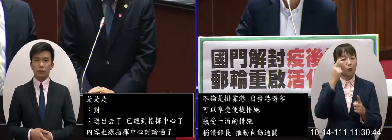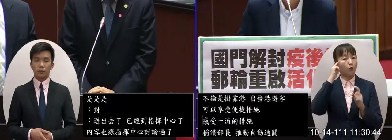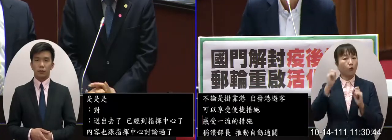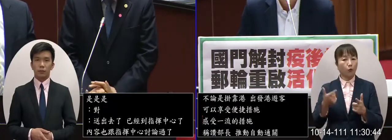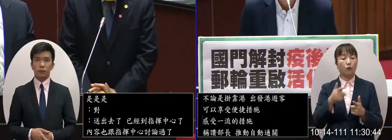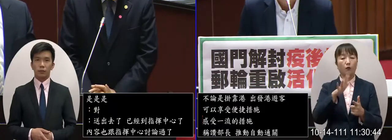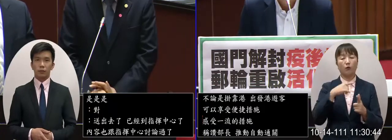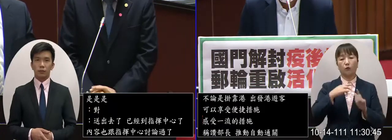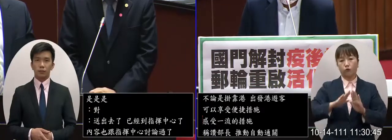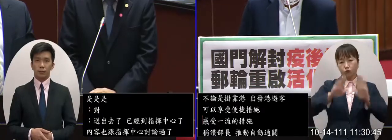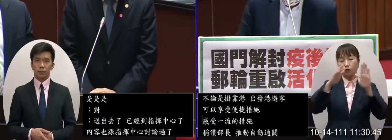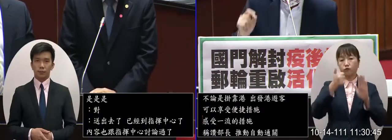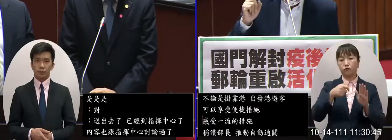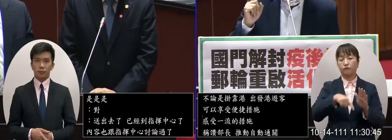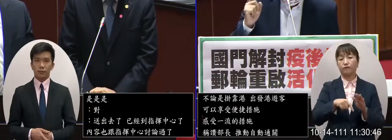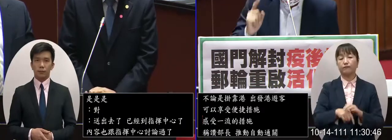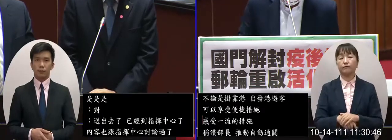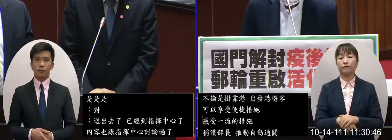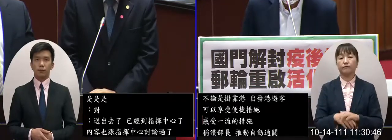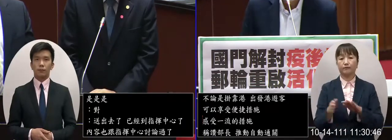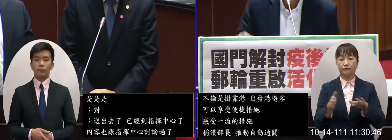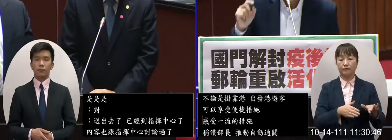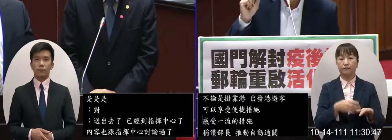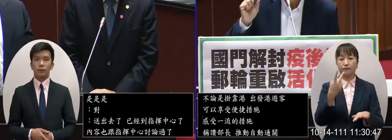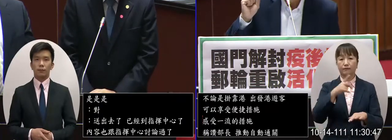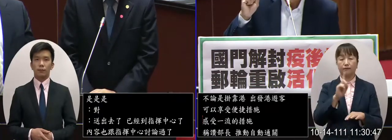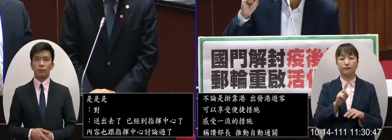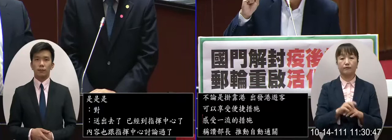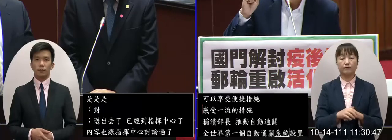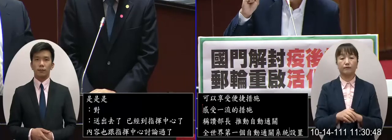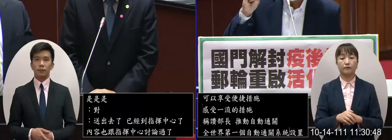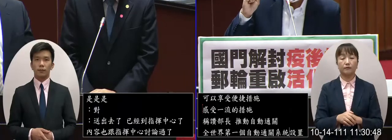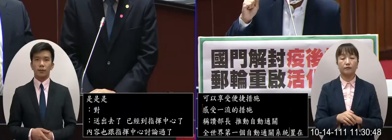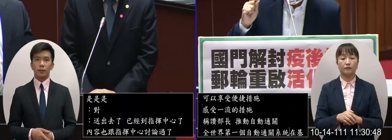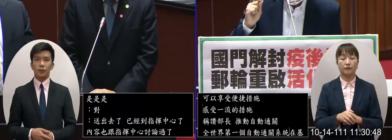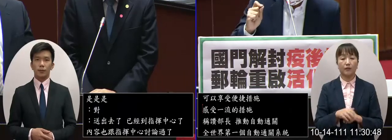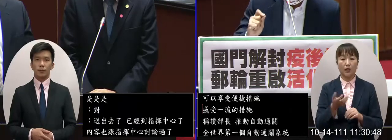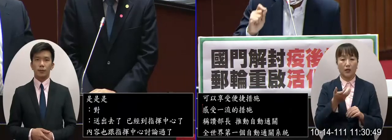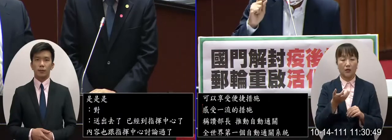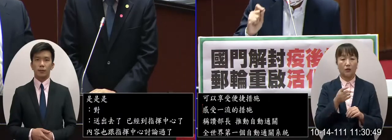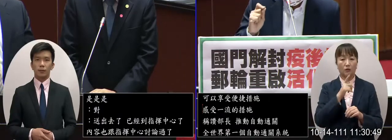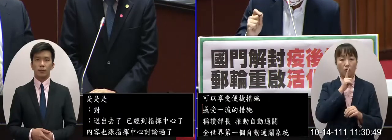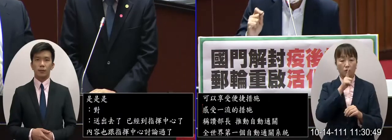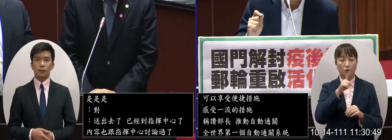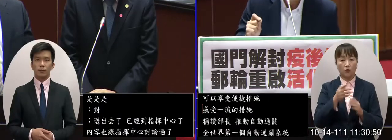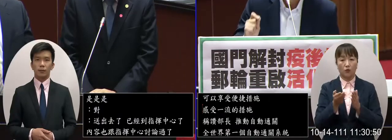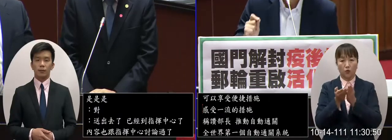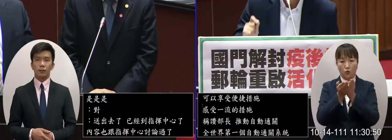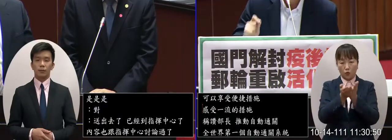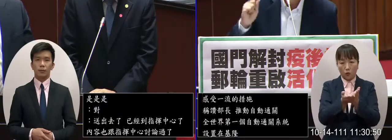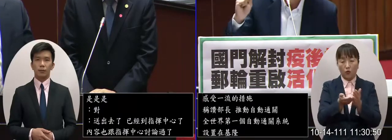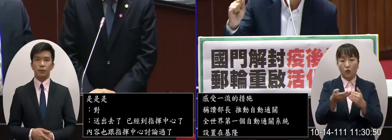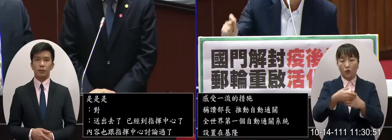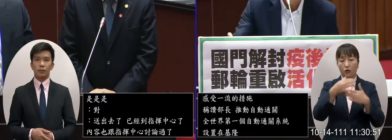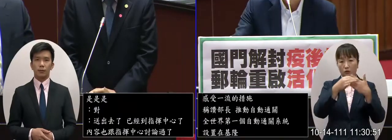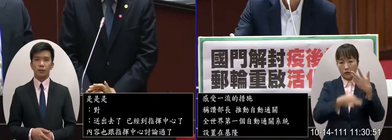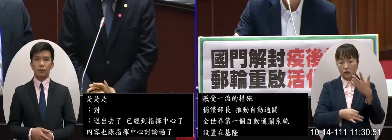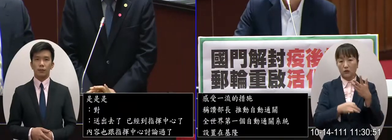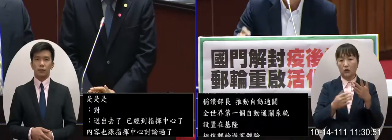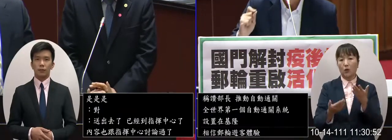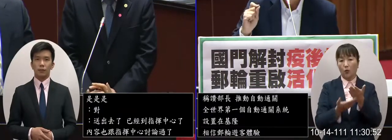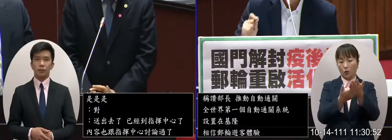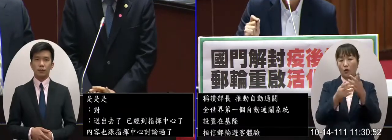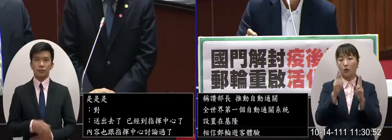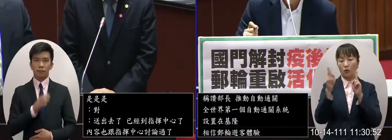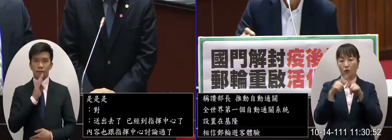感受這就是我們進步的地方嘛那再來就是說我們這個剛才提到了郵輪富航的指引現在送到指揮中